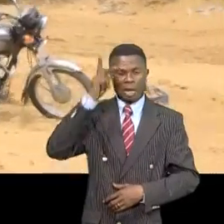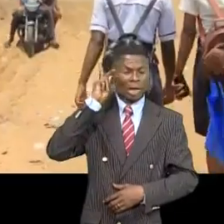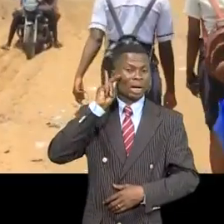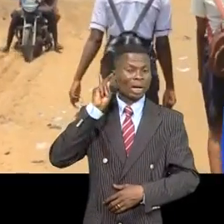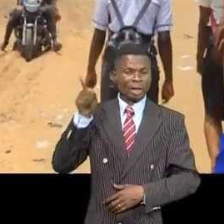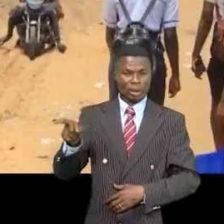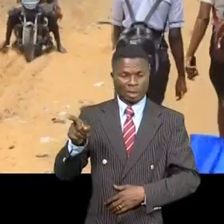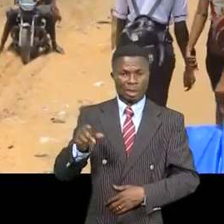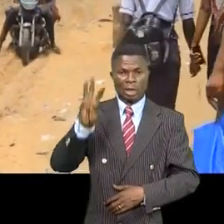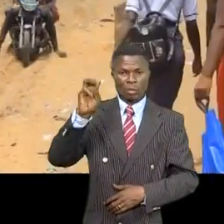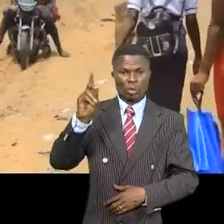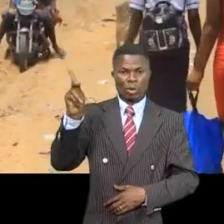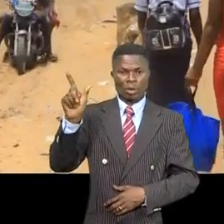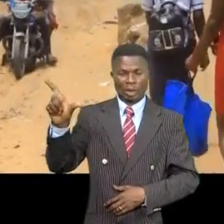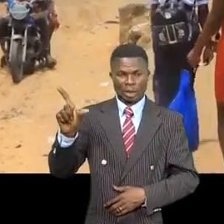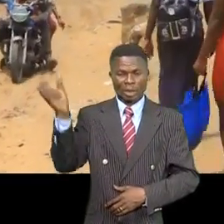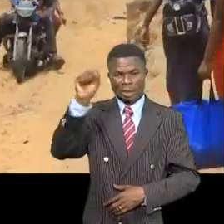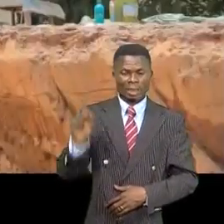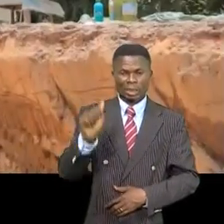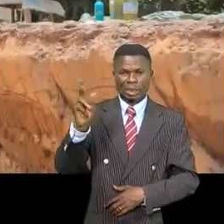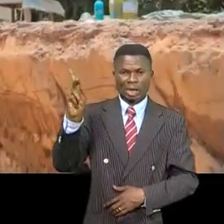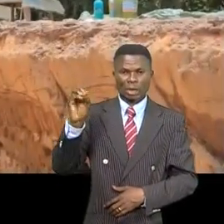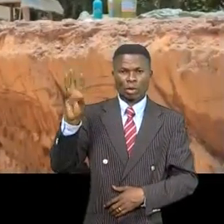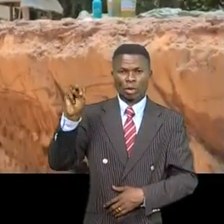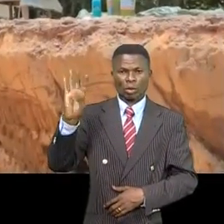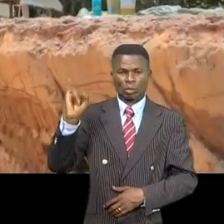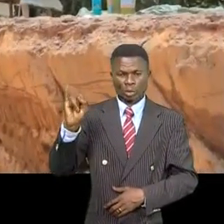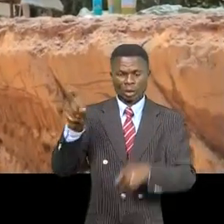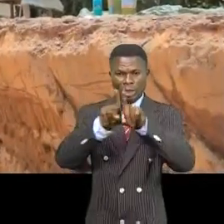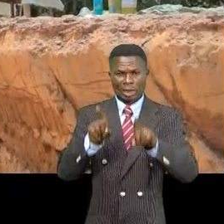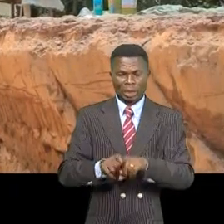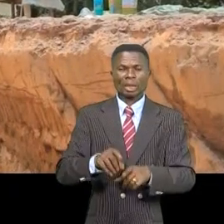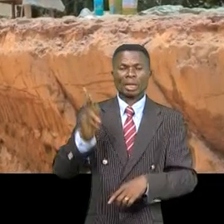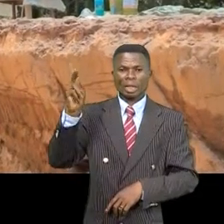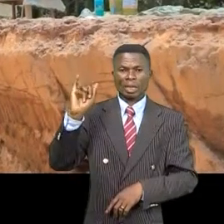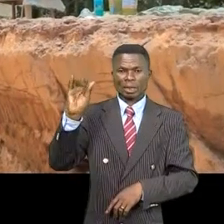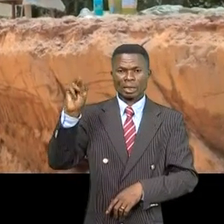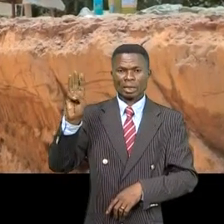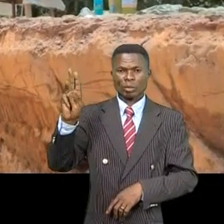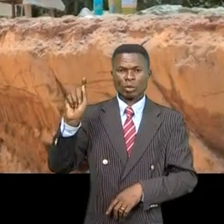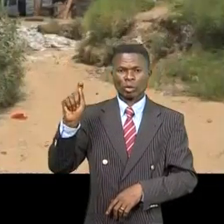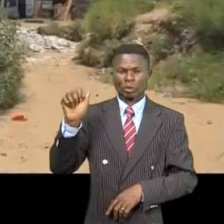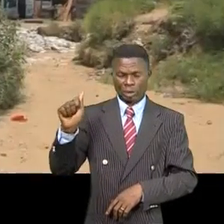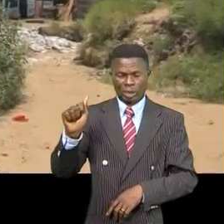à savoir Mokali, Sakombi et Kimbunda. La population lance ainsi un cri d'alarme.